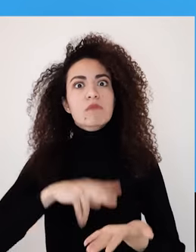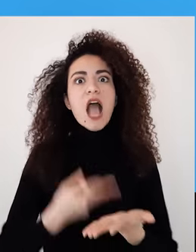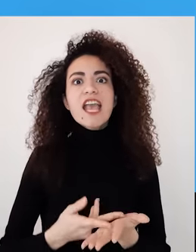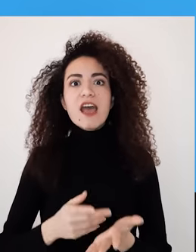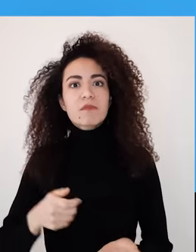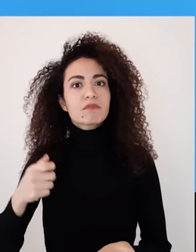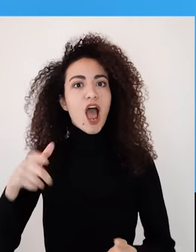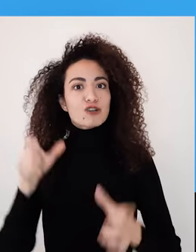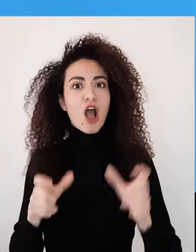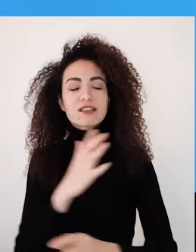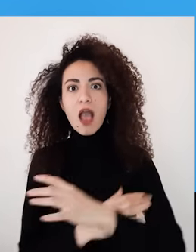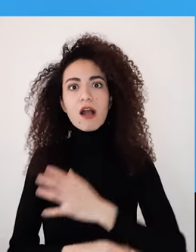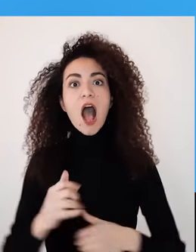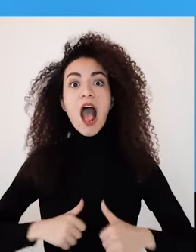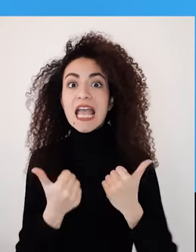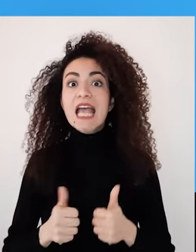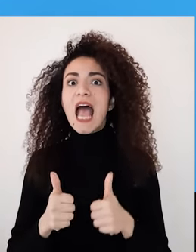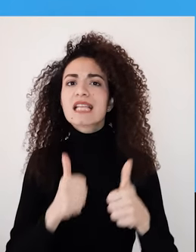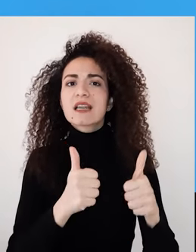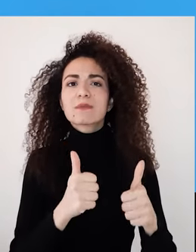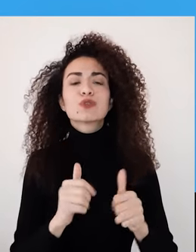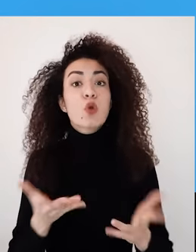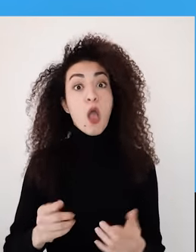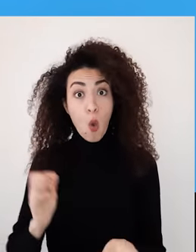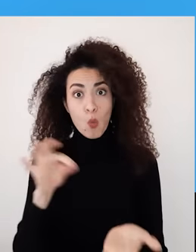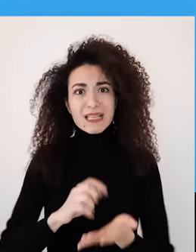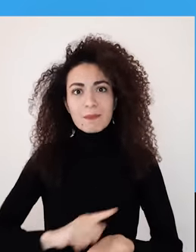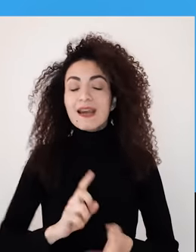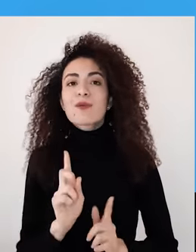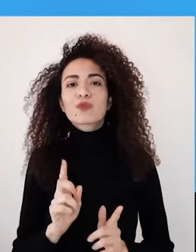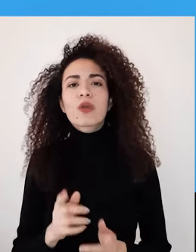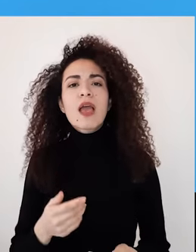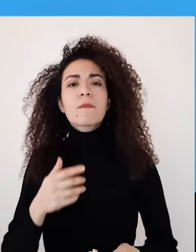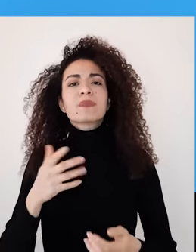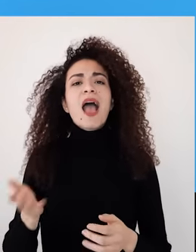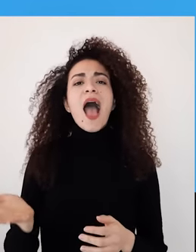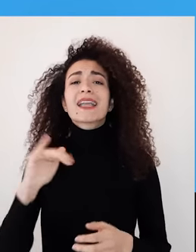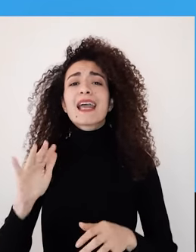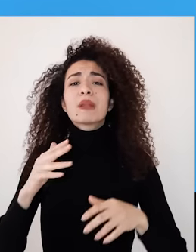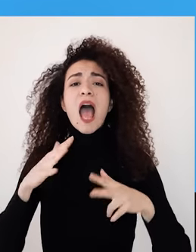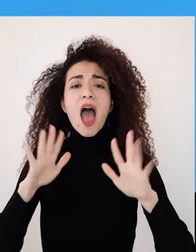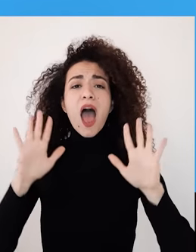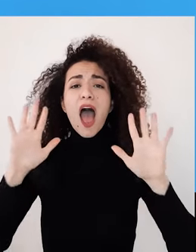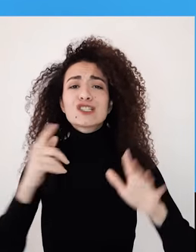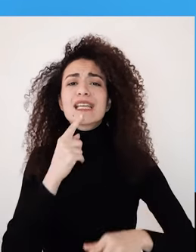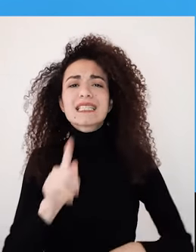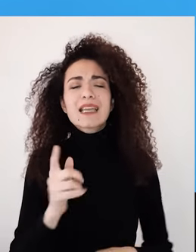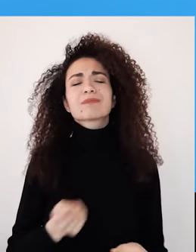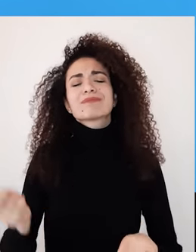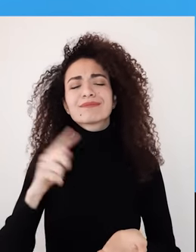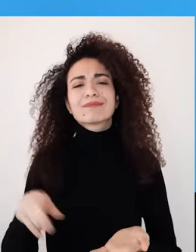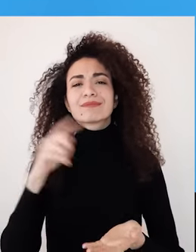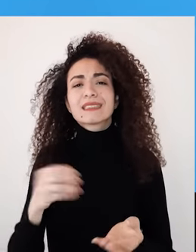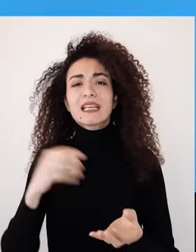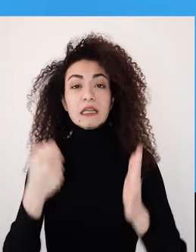عشرات سنين من النضال الطويل والصعب لحركة الإعاقة بأمريكا حتى تستطيع إجبار المشرعين على